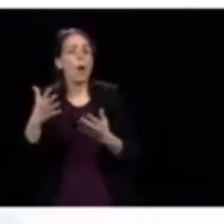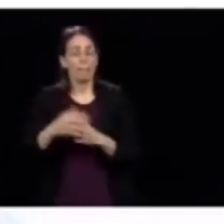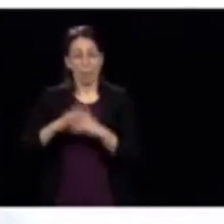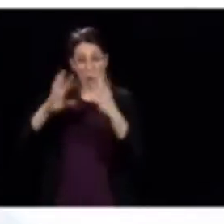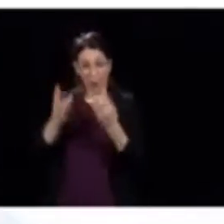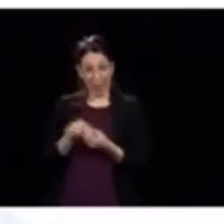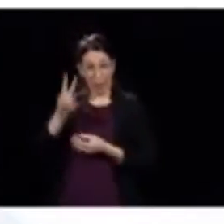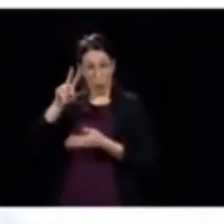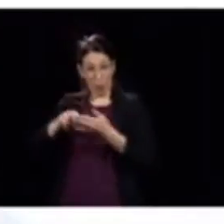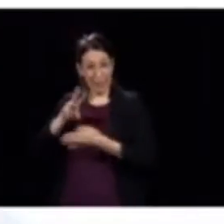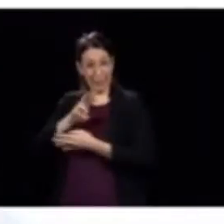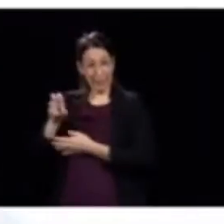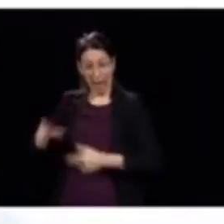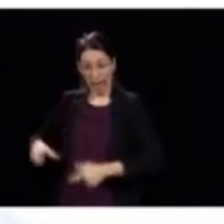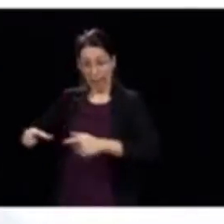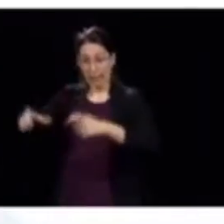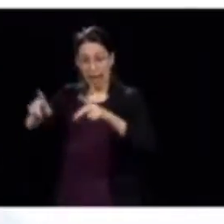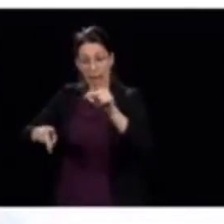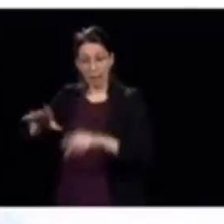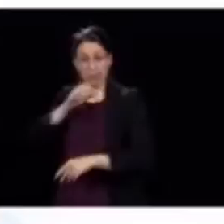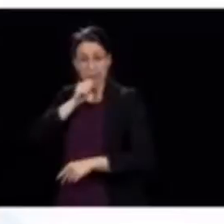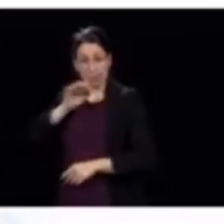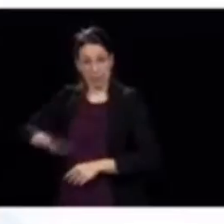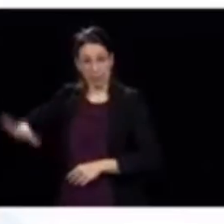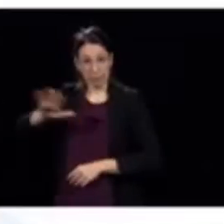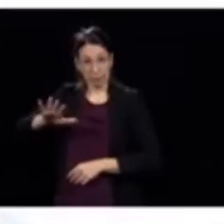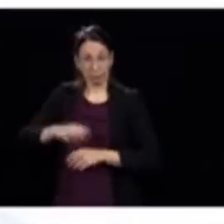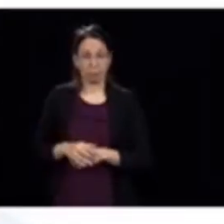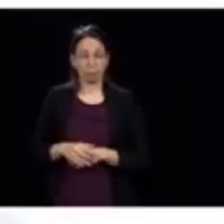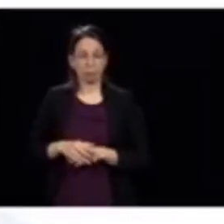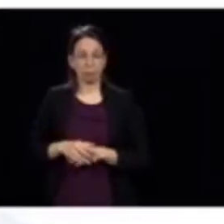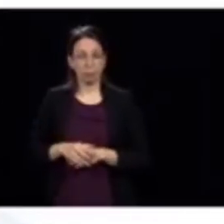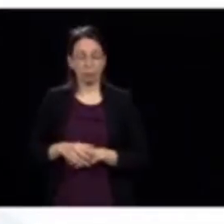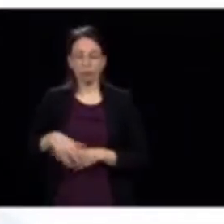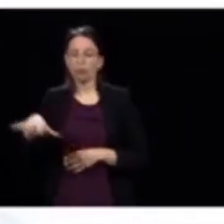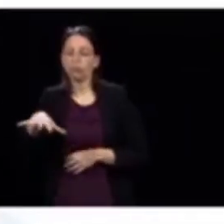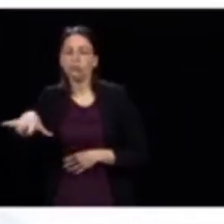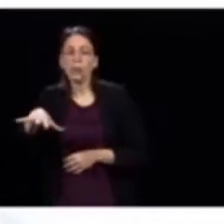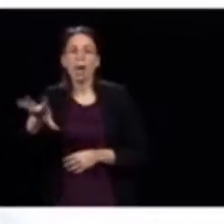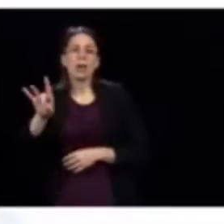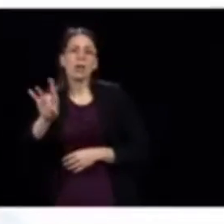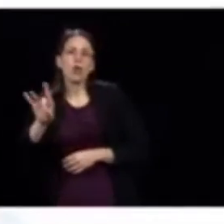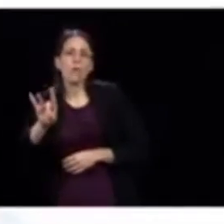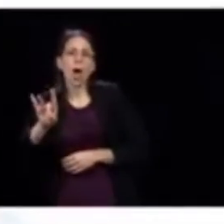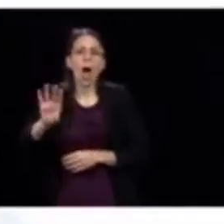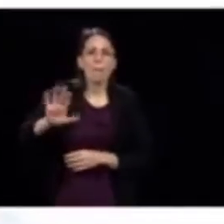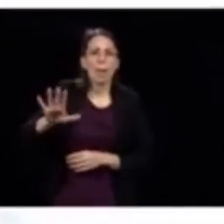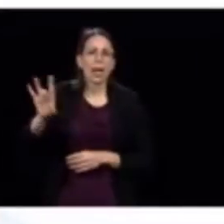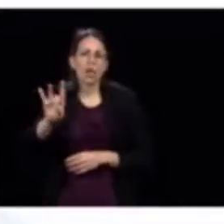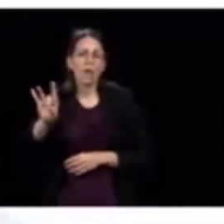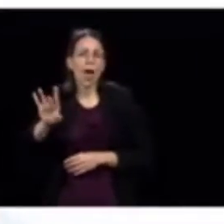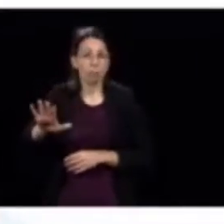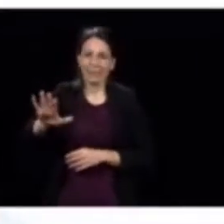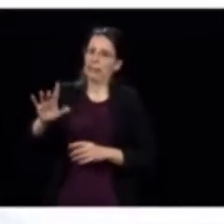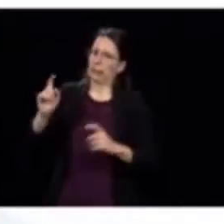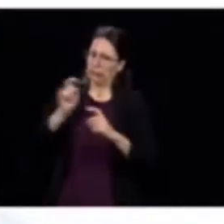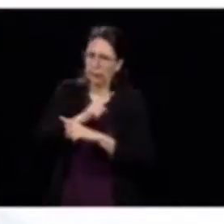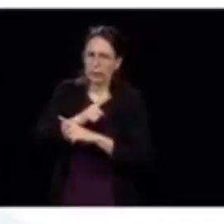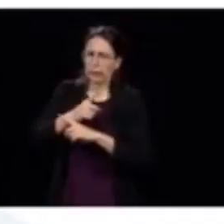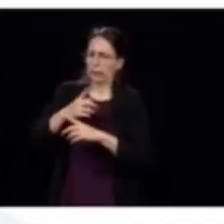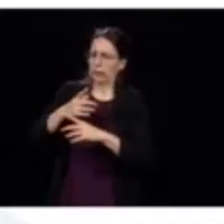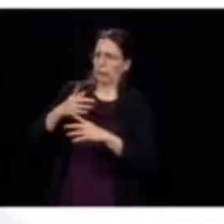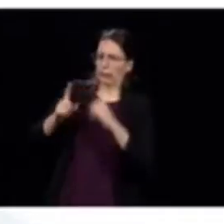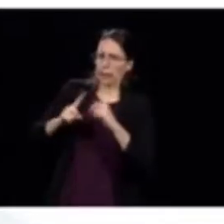sur 2 600 résidences, on en a 80, ou c'est un peu plus, pas un peu plus, là, ou c'est difficile.